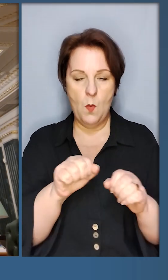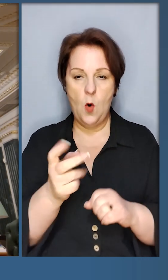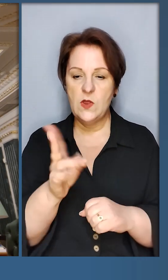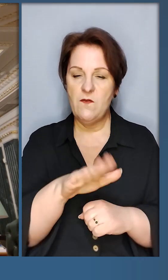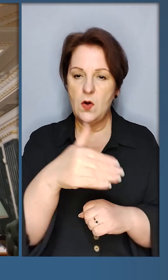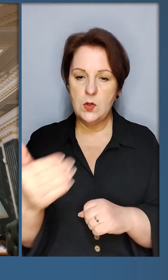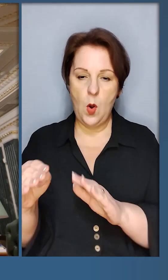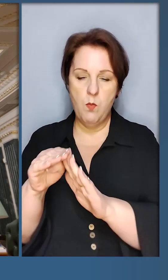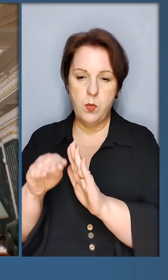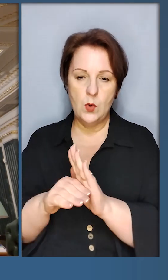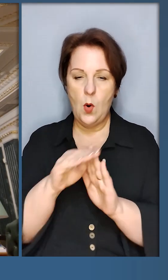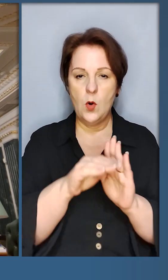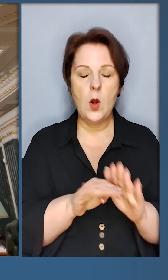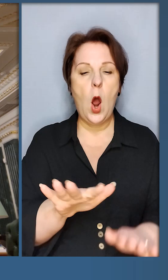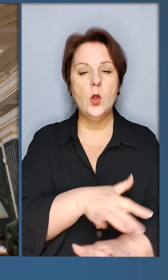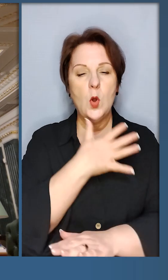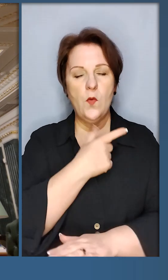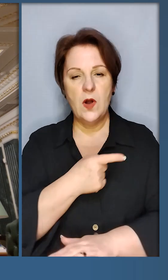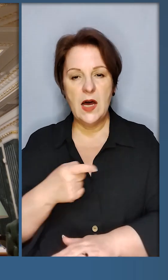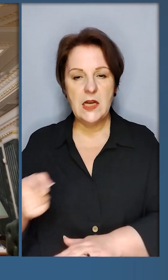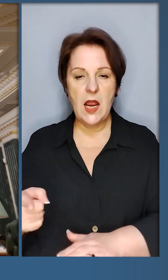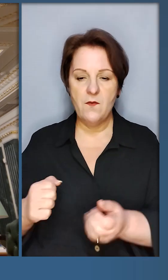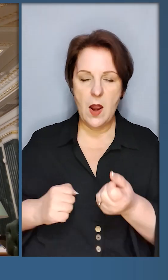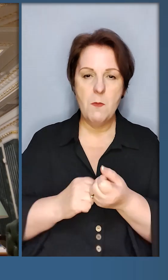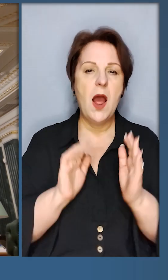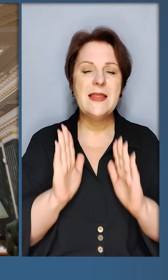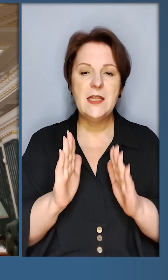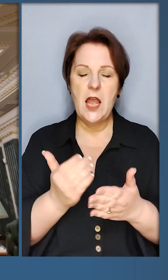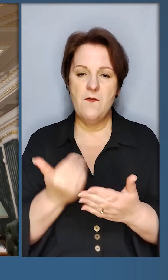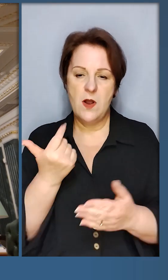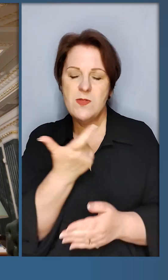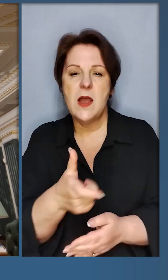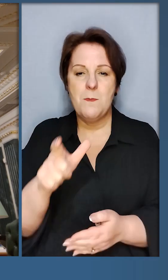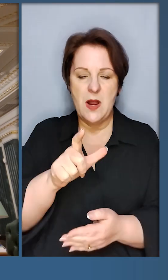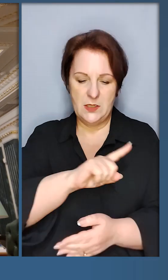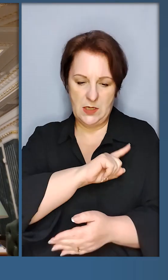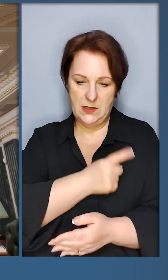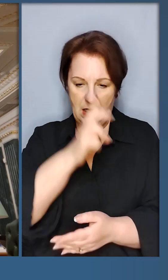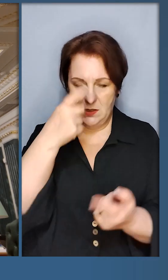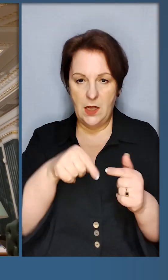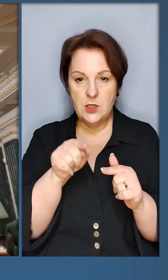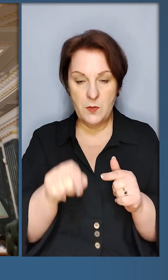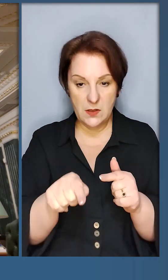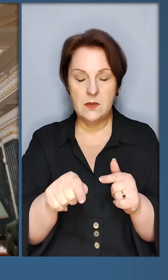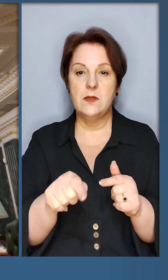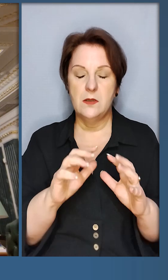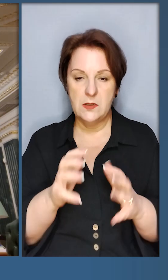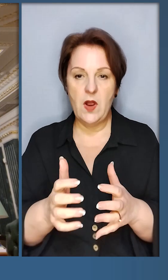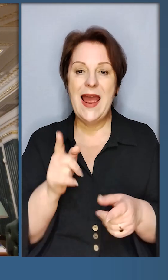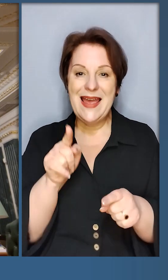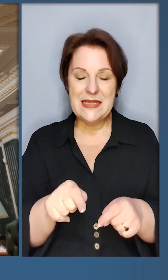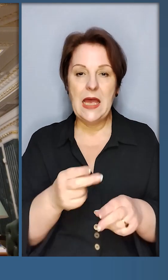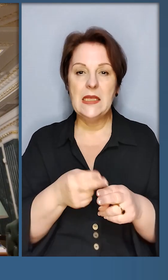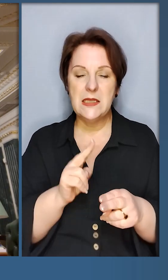можливості двосторонніх програм довготривалої підтримки і не лише від найбільш сильних держав світу є тим інструментом,